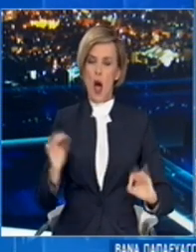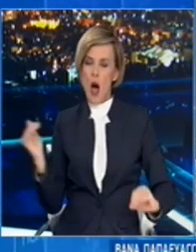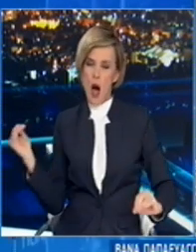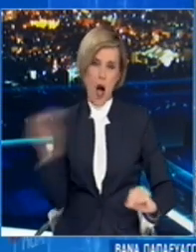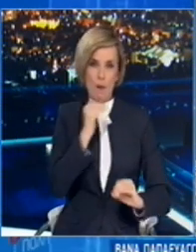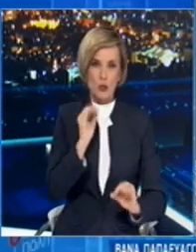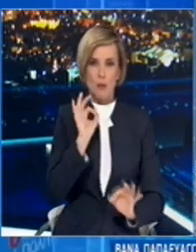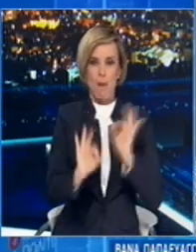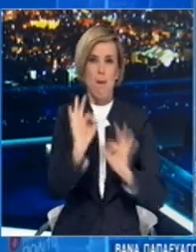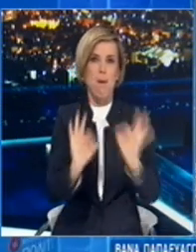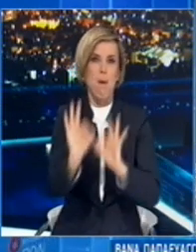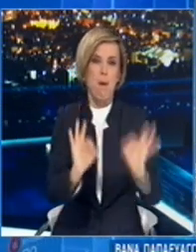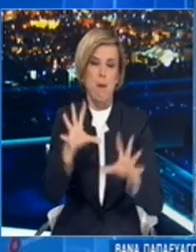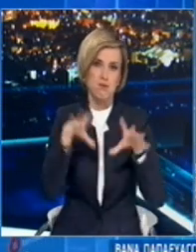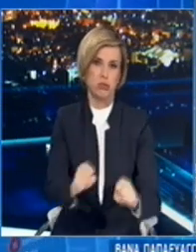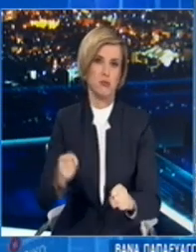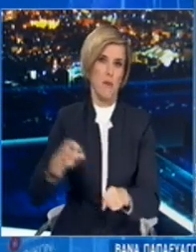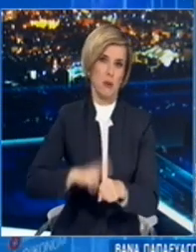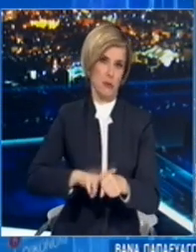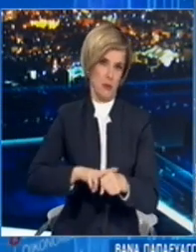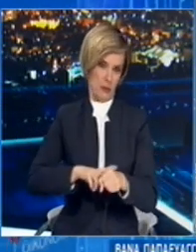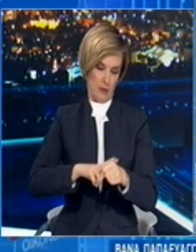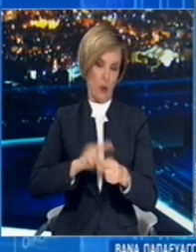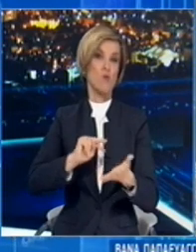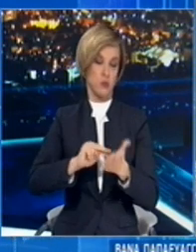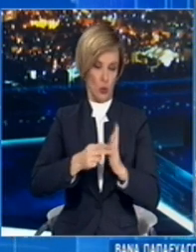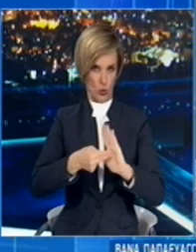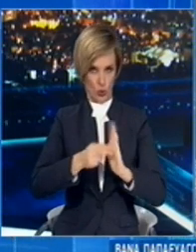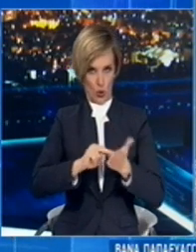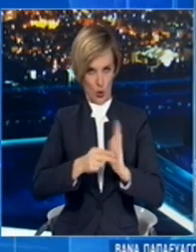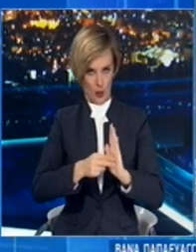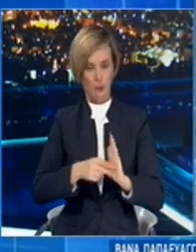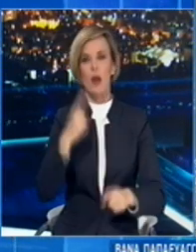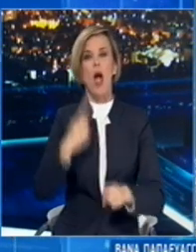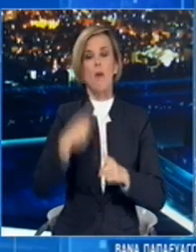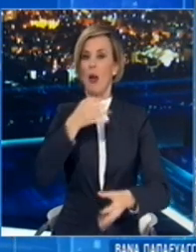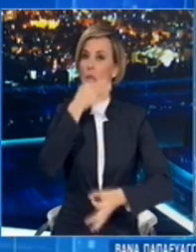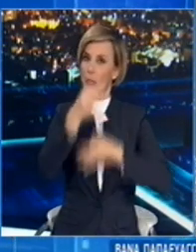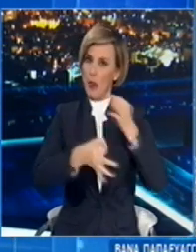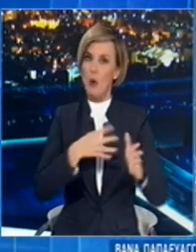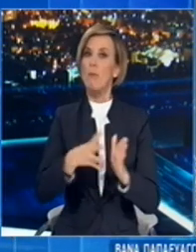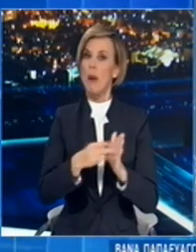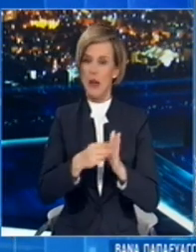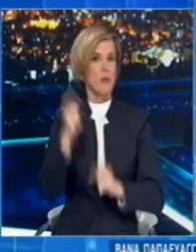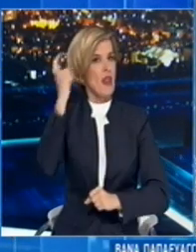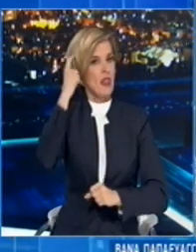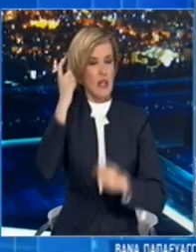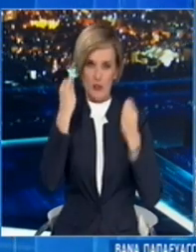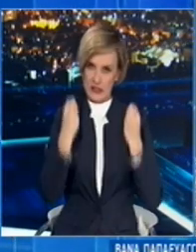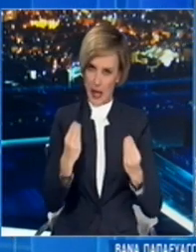πάλι πίεση ασφυκτική στο ΕΣΥ. Για να σας δώσω ένα απλό παράδειγμα, να γίνει πιο κατανοητό αυτό